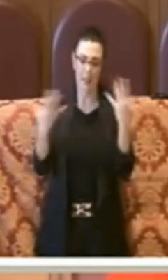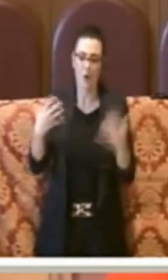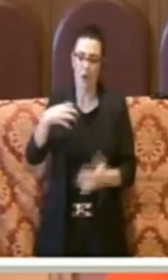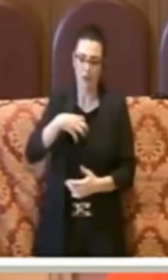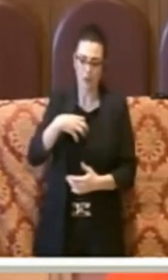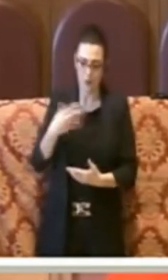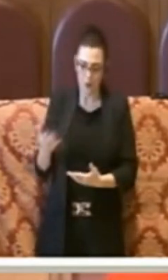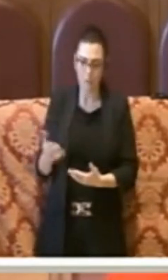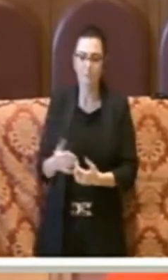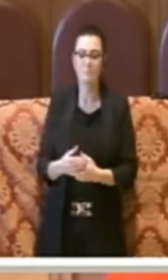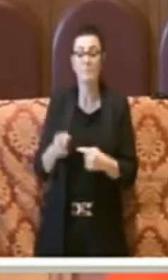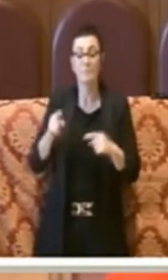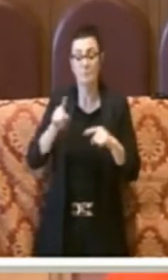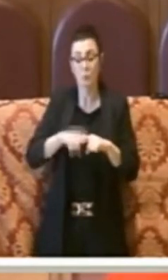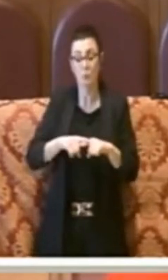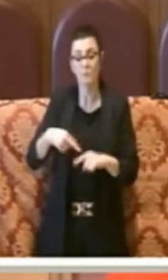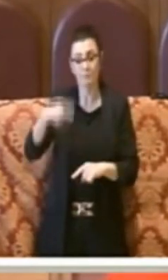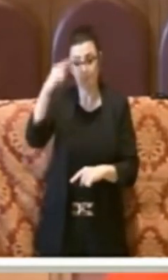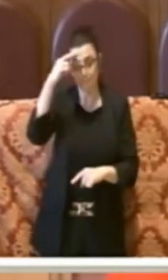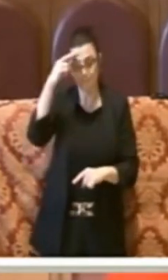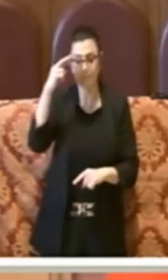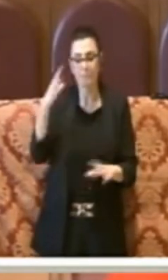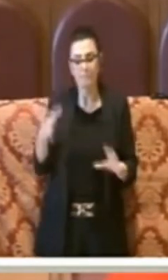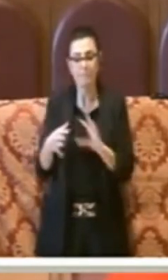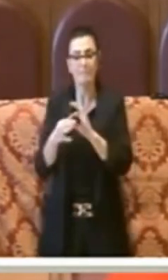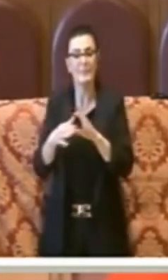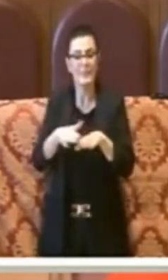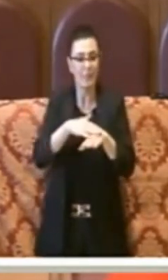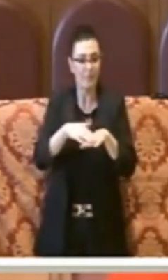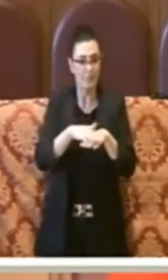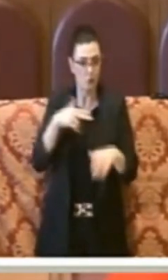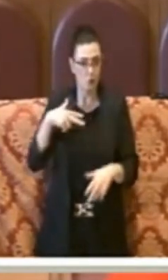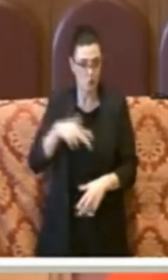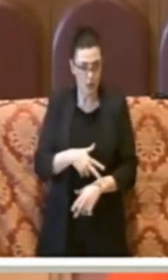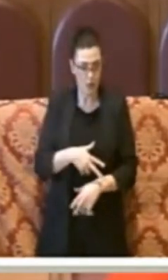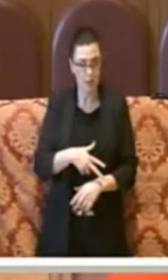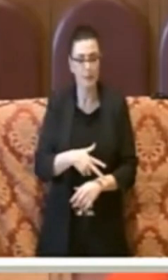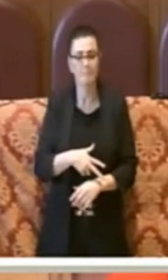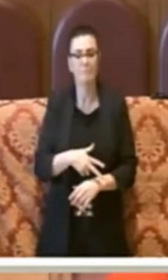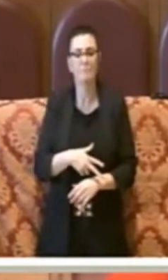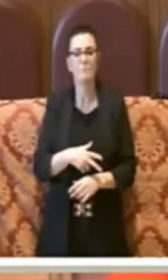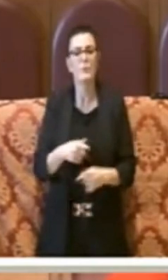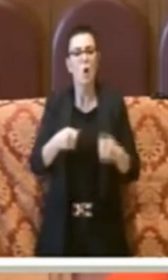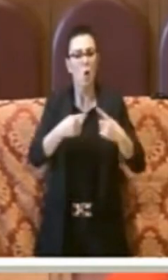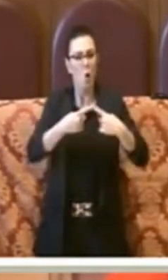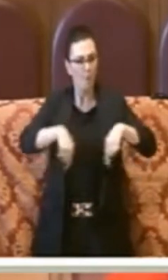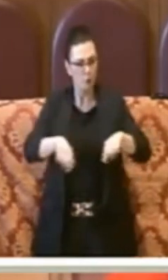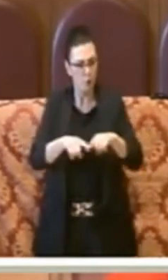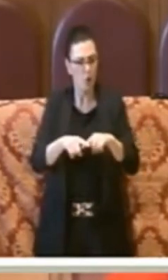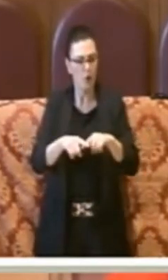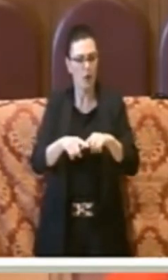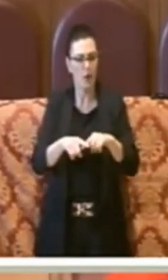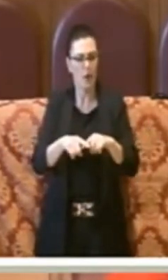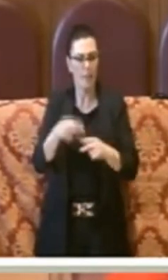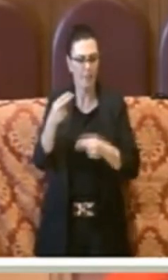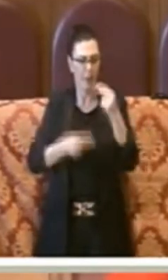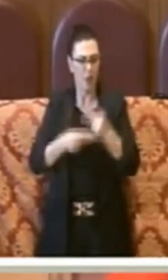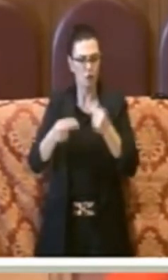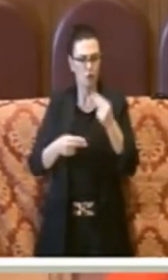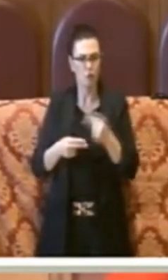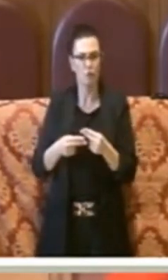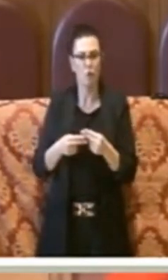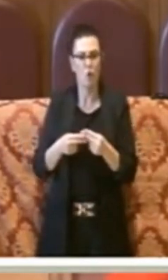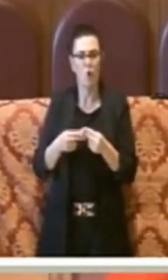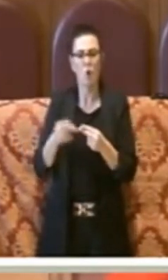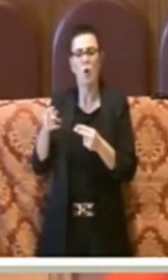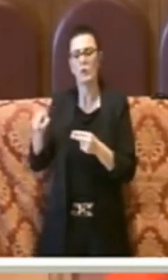ricordo che anche rispetto ai servizi sociali in una commissione che si è tenuta bilancio, che si è tenuta nella